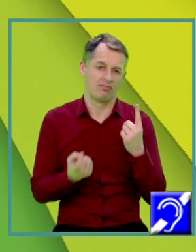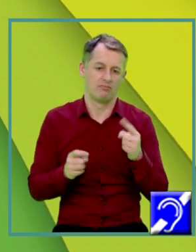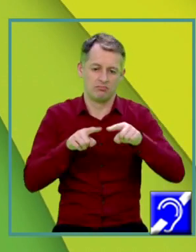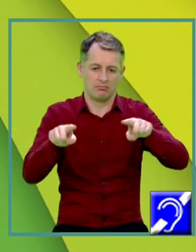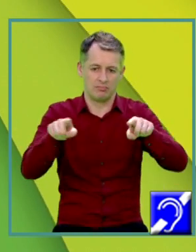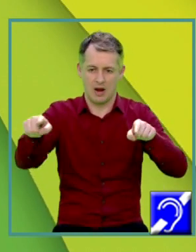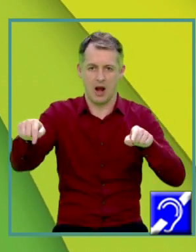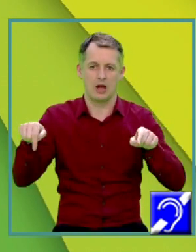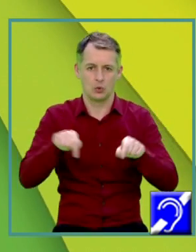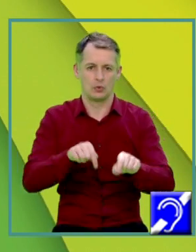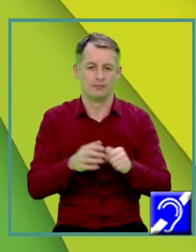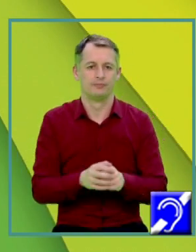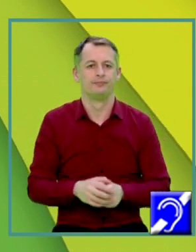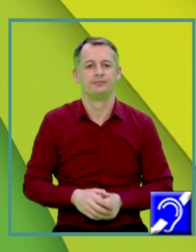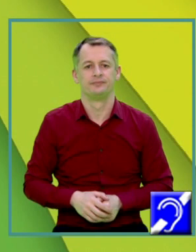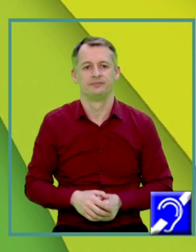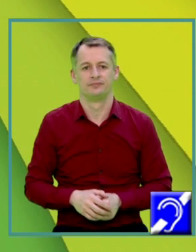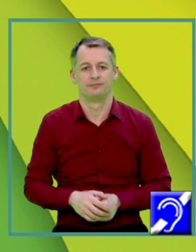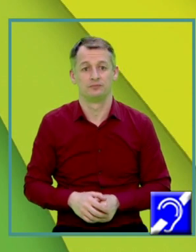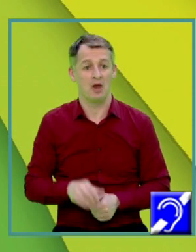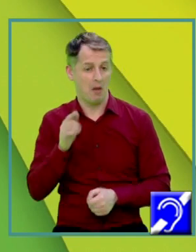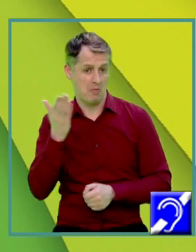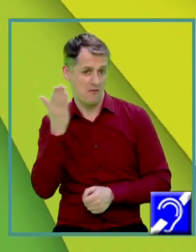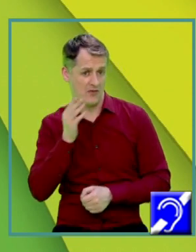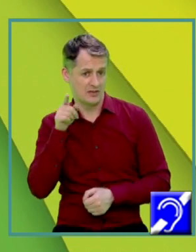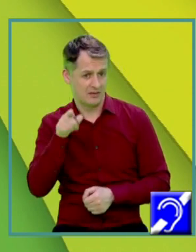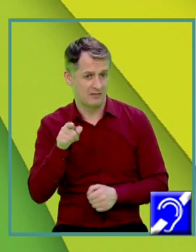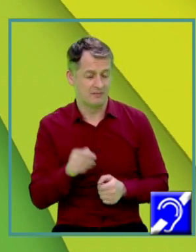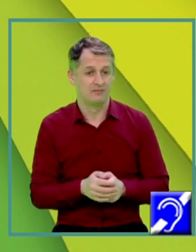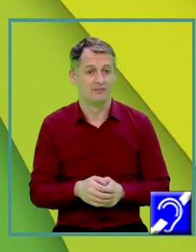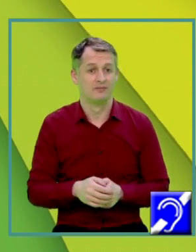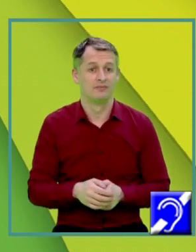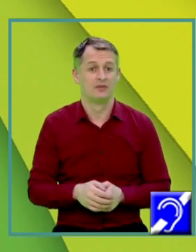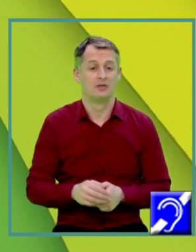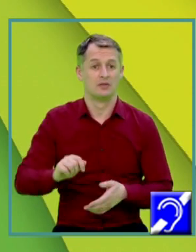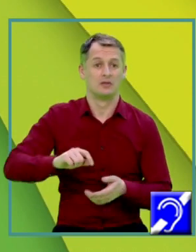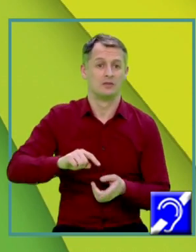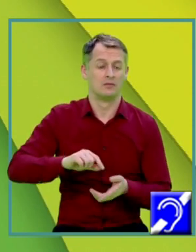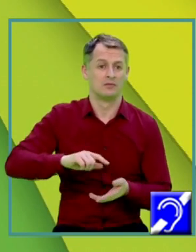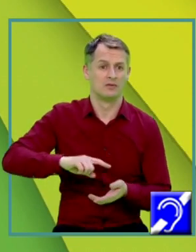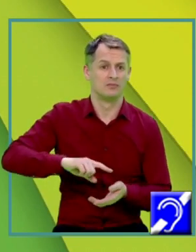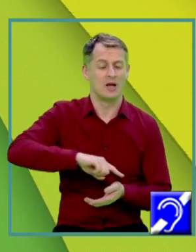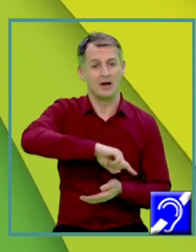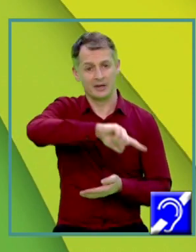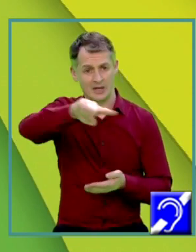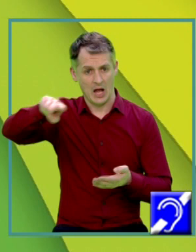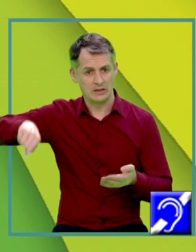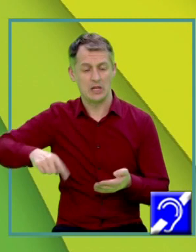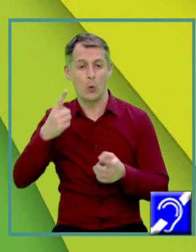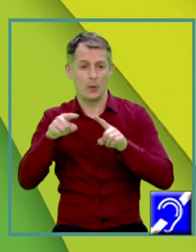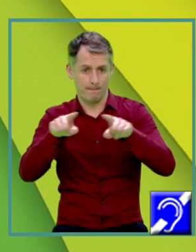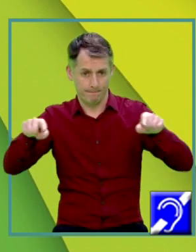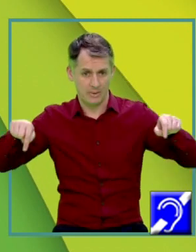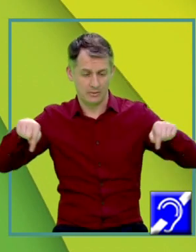La poligoanele regulate am învățat că Raza cercului circumscrisul 1-i pătrat